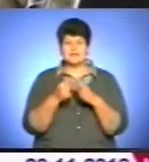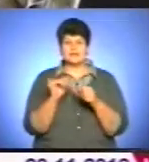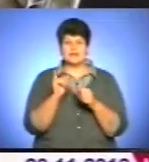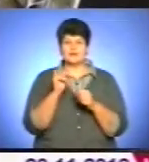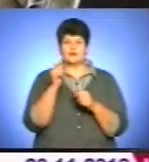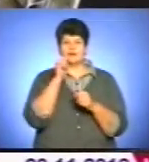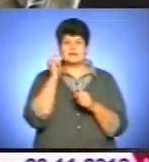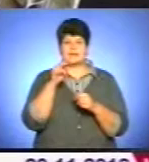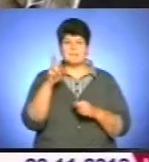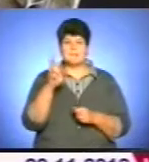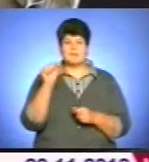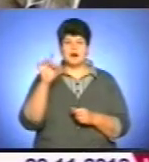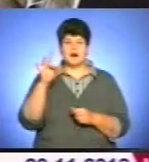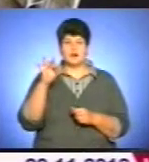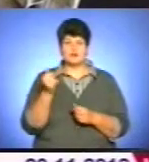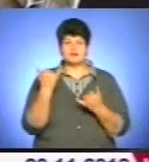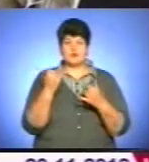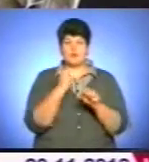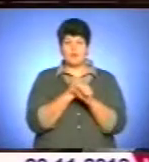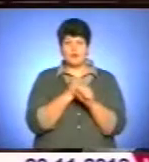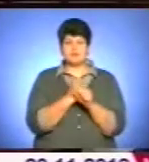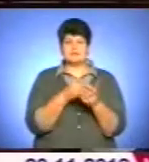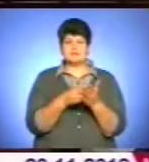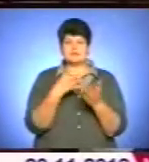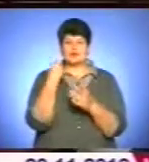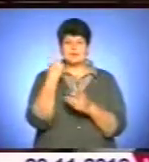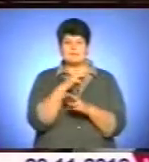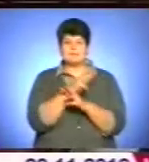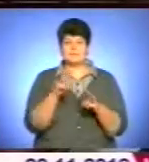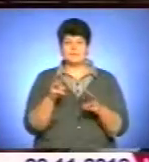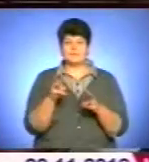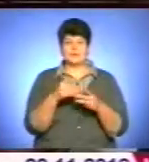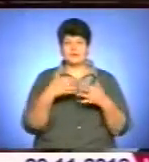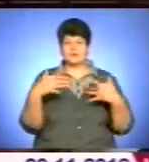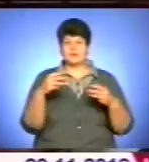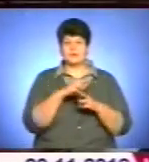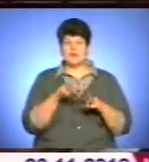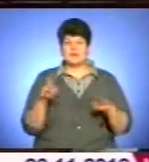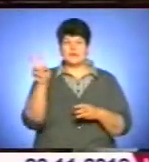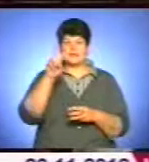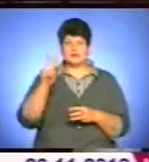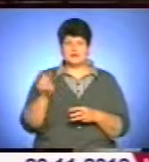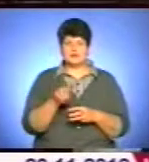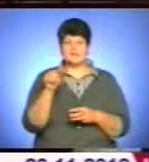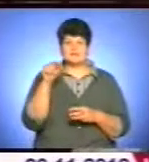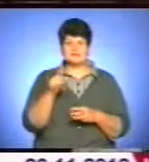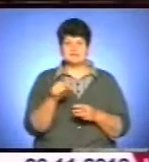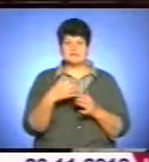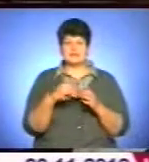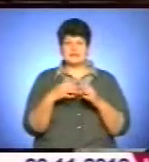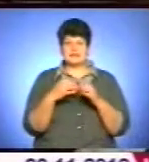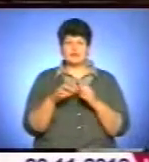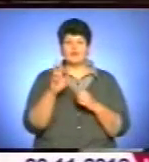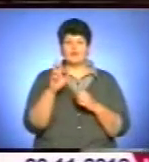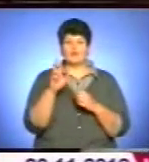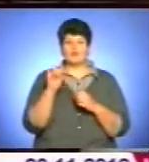нині його роботи оцінюються у мільйони доларів. Ми знаємо, що Пінзель появився тут в середині 1740-х років, саме в нас в Бучачі.